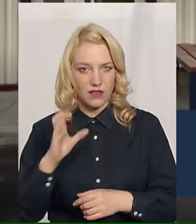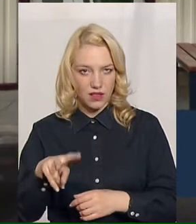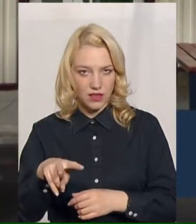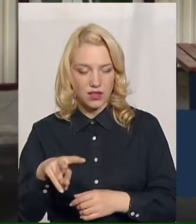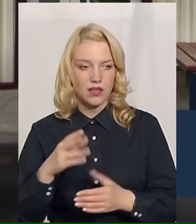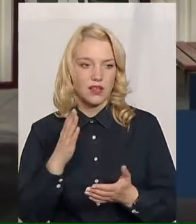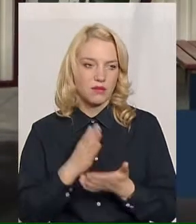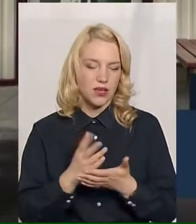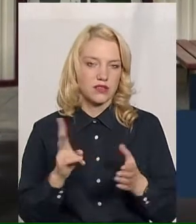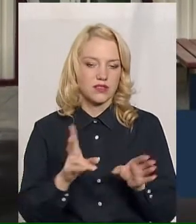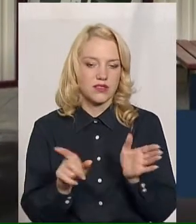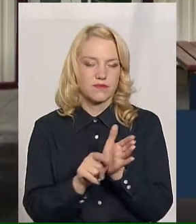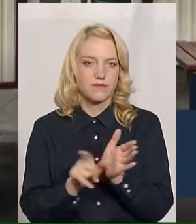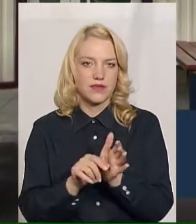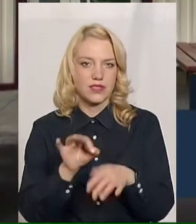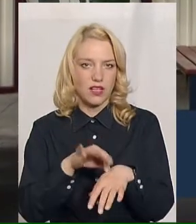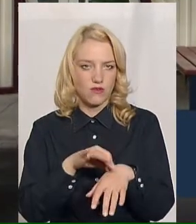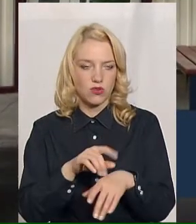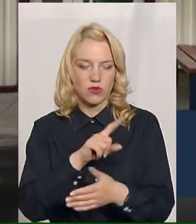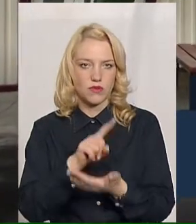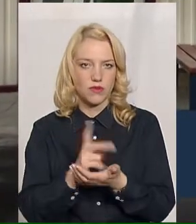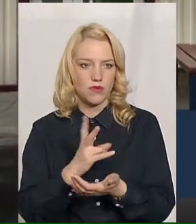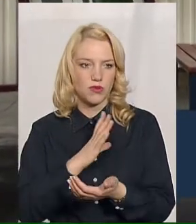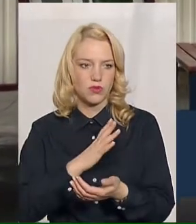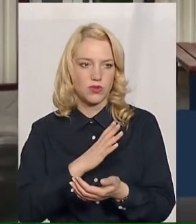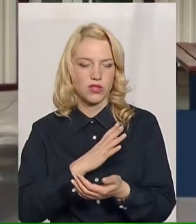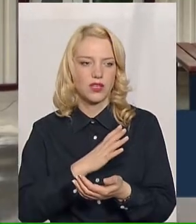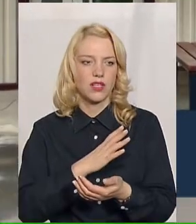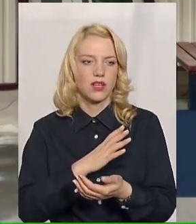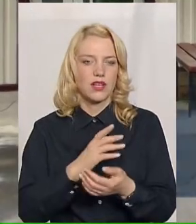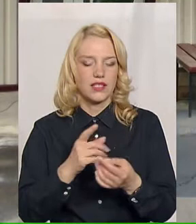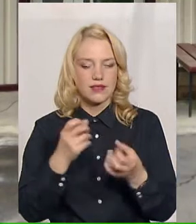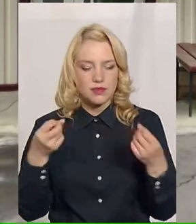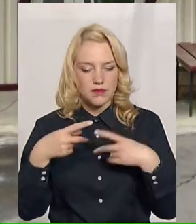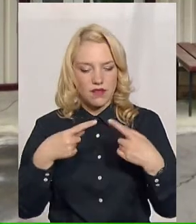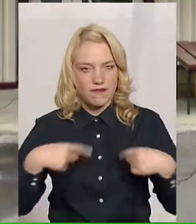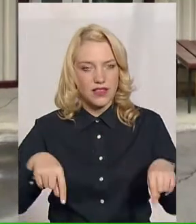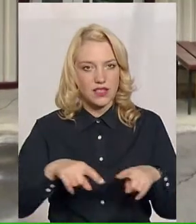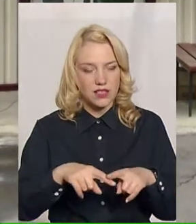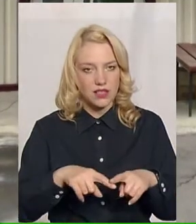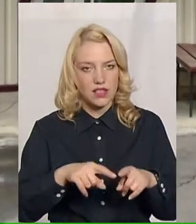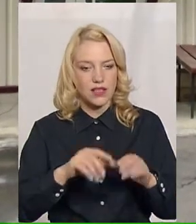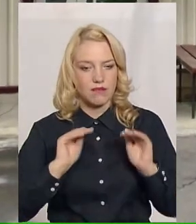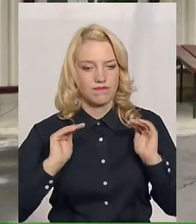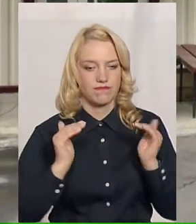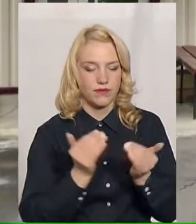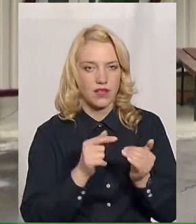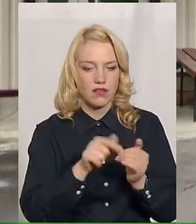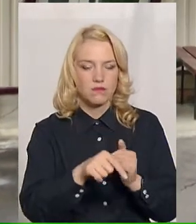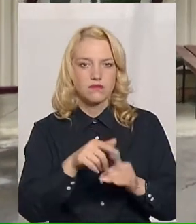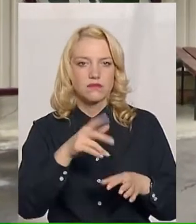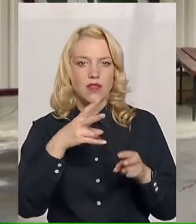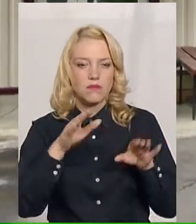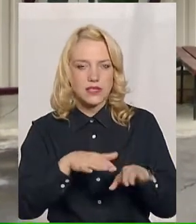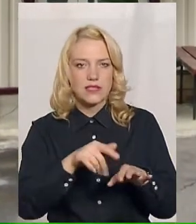інфекційні супутні захворювання, мають бути обов'язково госпіталізовані до нашого відділення. Де в нас проводиться подальше до обстеження, при